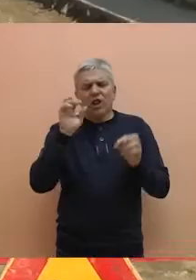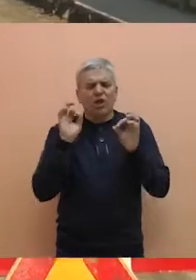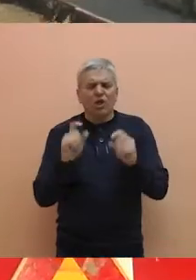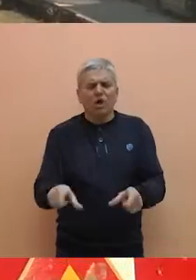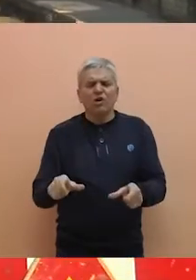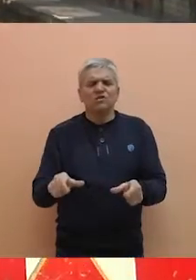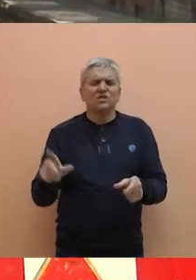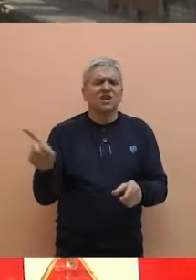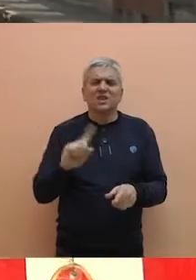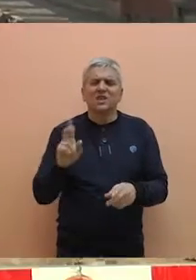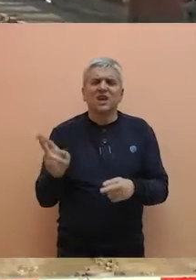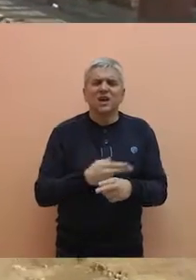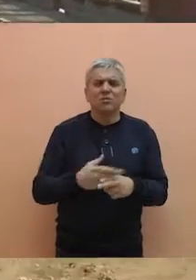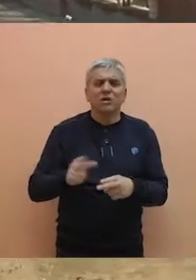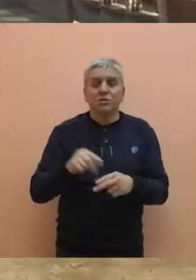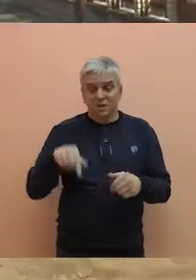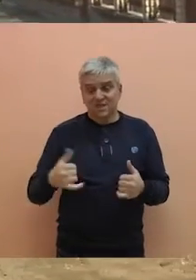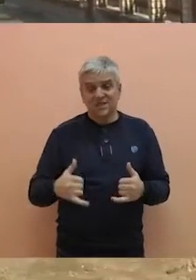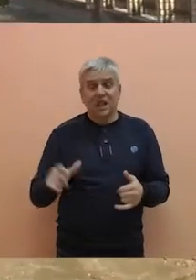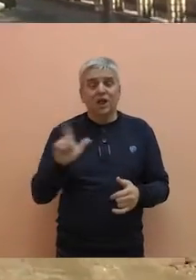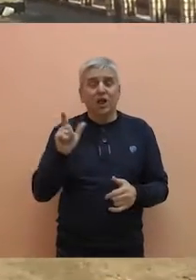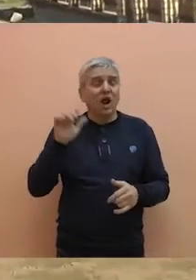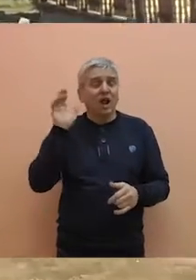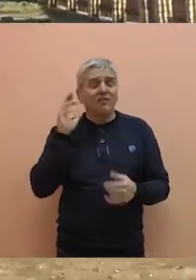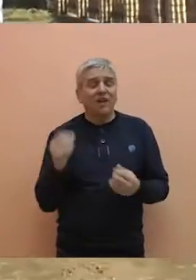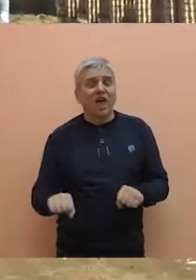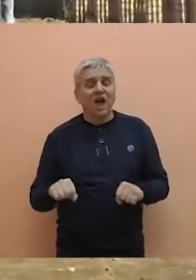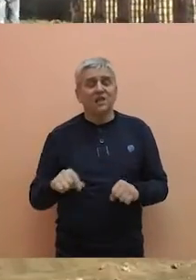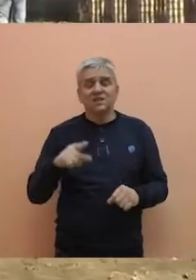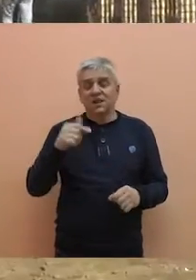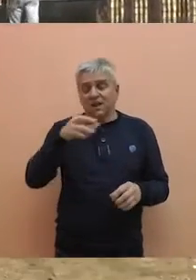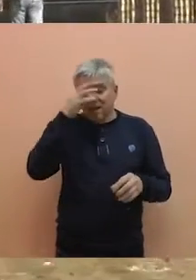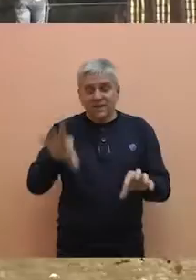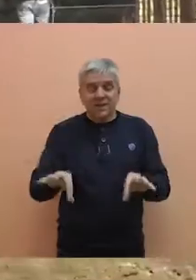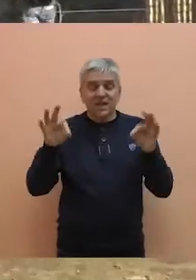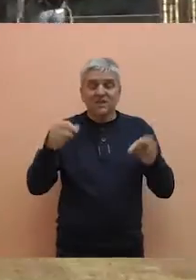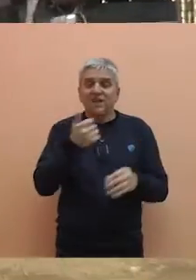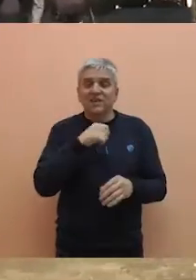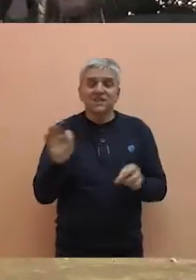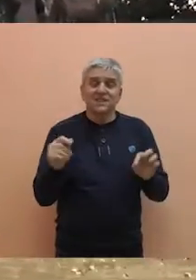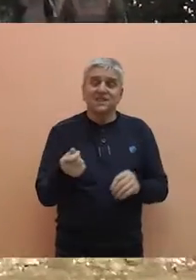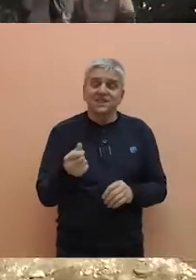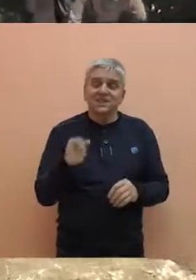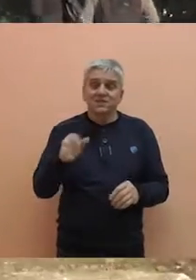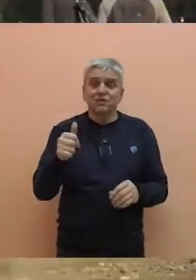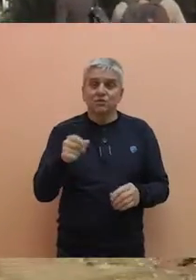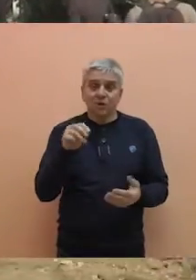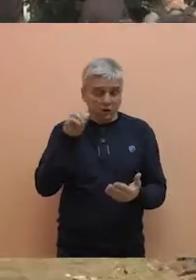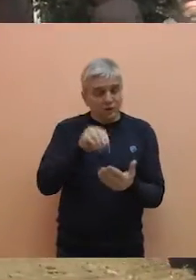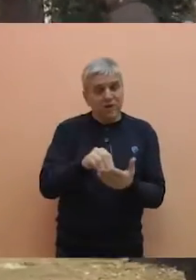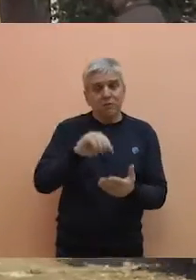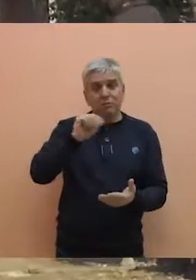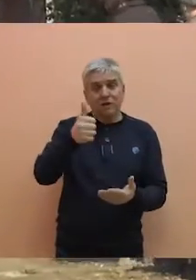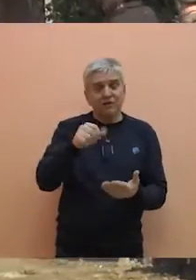zapušten, nije obnavljan i evo ova lokalna vlast je također iznašla financijska sredstva i odredila to kao